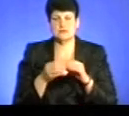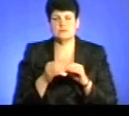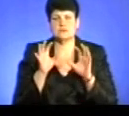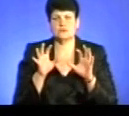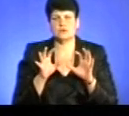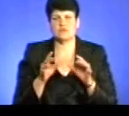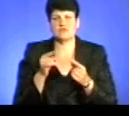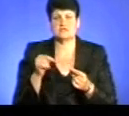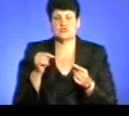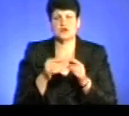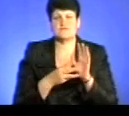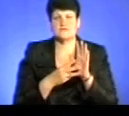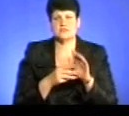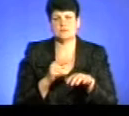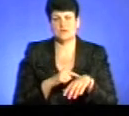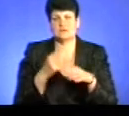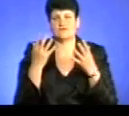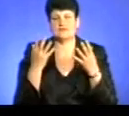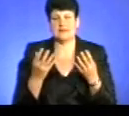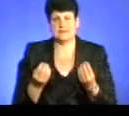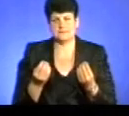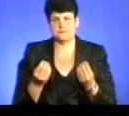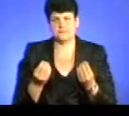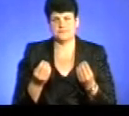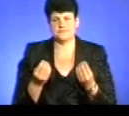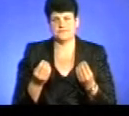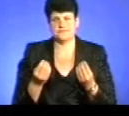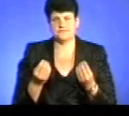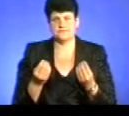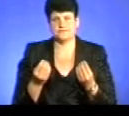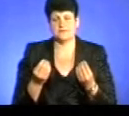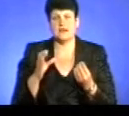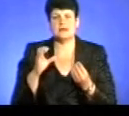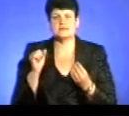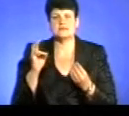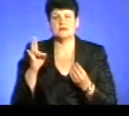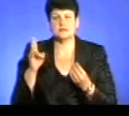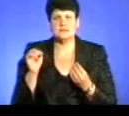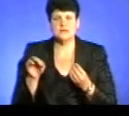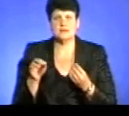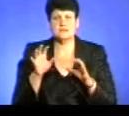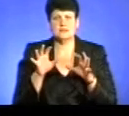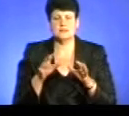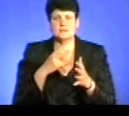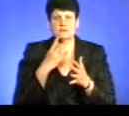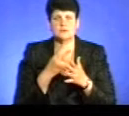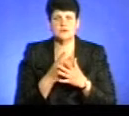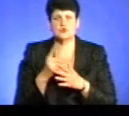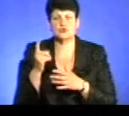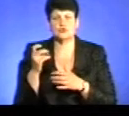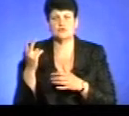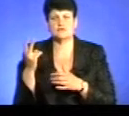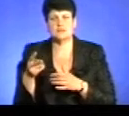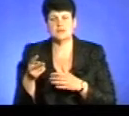визначає 8 годин в день, а санкція статті передбачає від 120